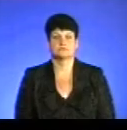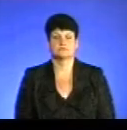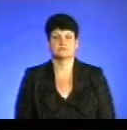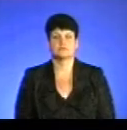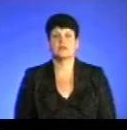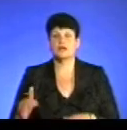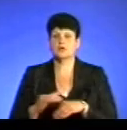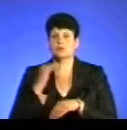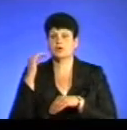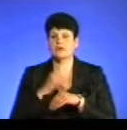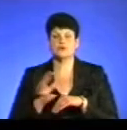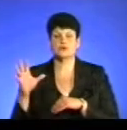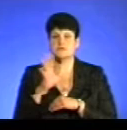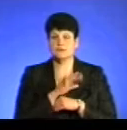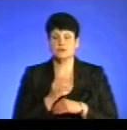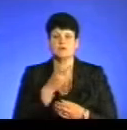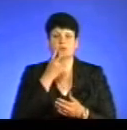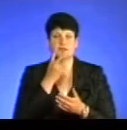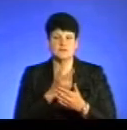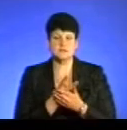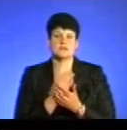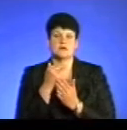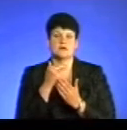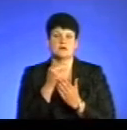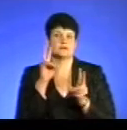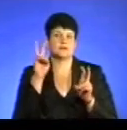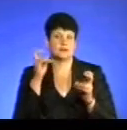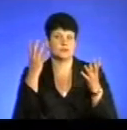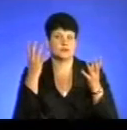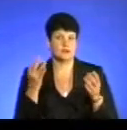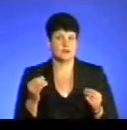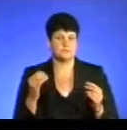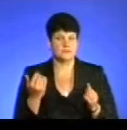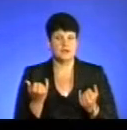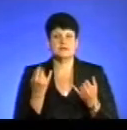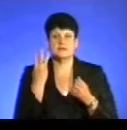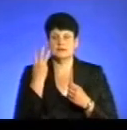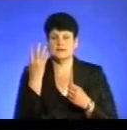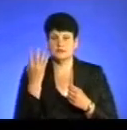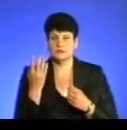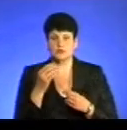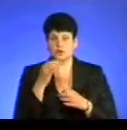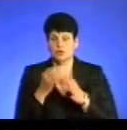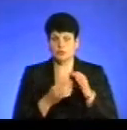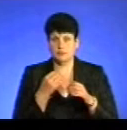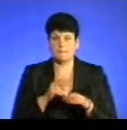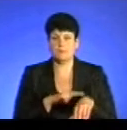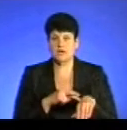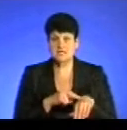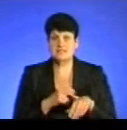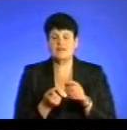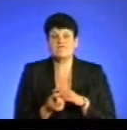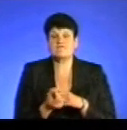Доброго вечора усім, хто до нас приєднався в ефірі програми «Тема дня». За три доби у семи жителів краю патрульна поліція виявила